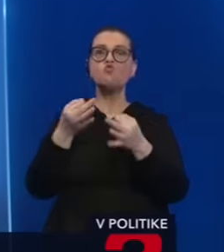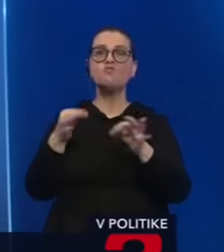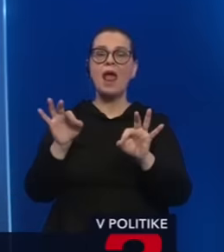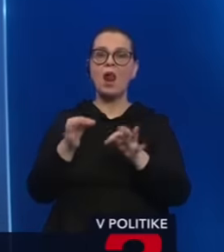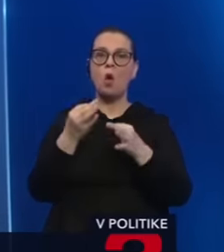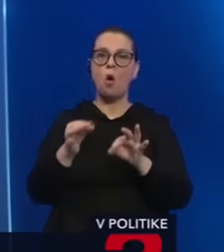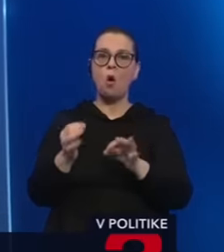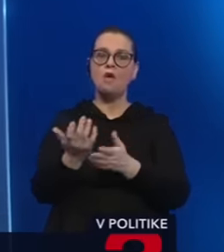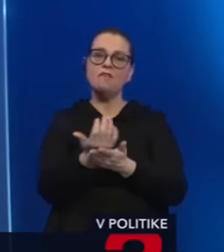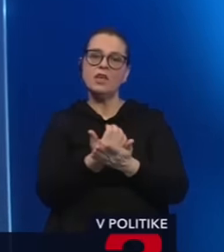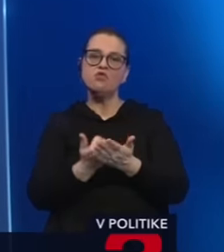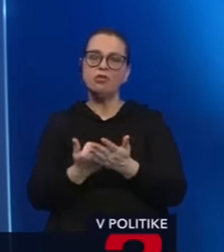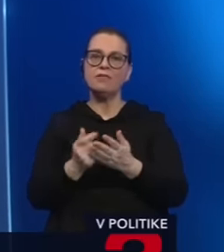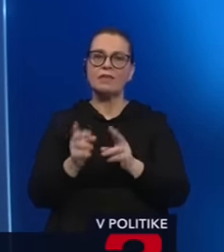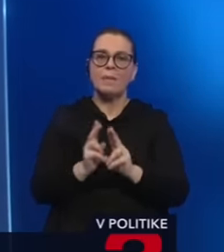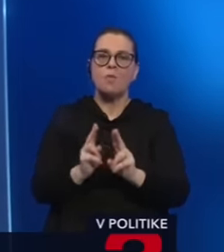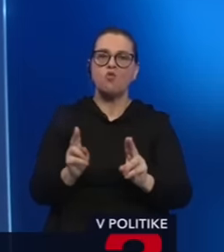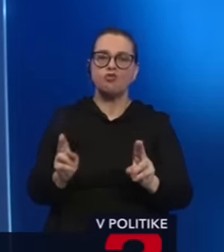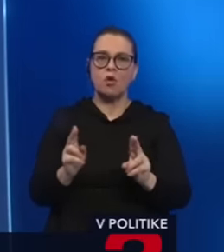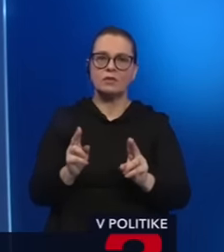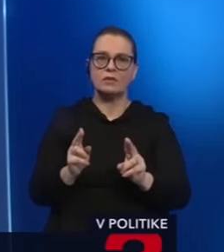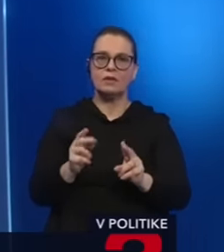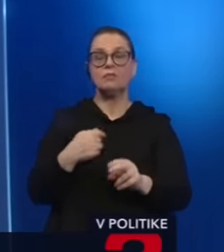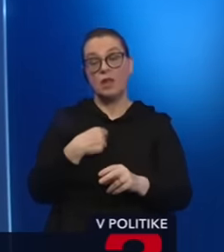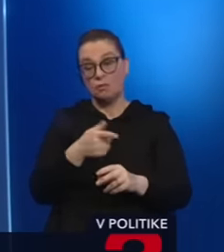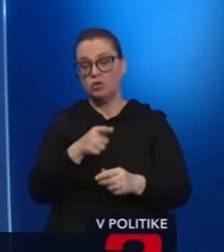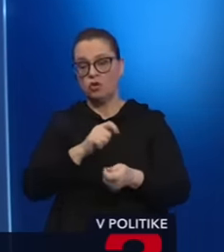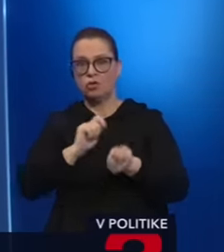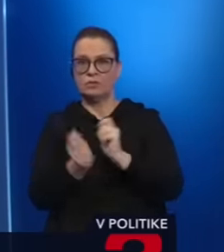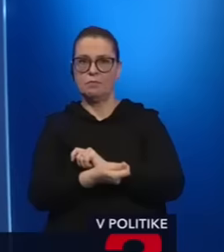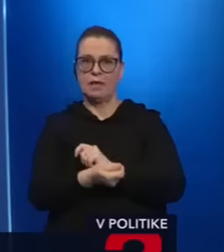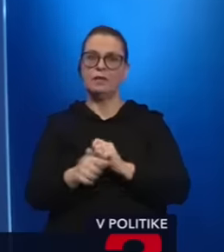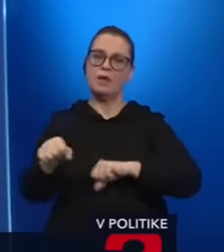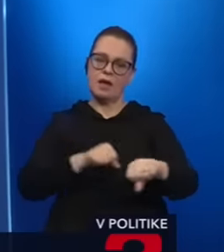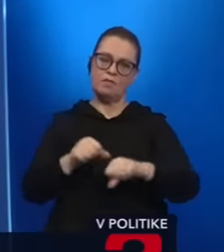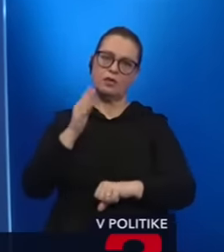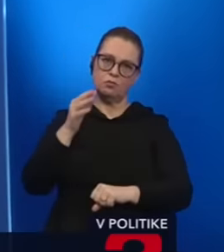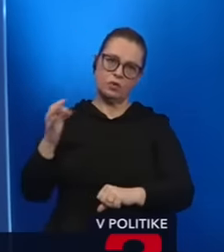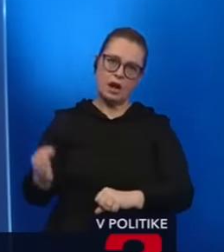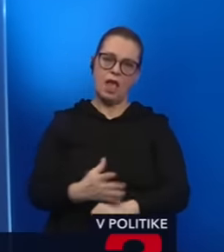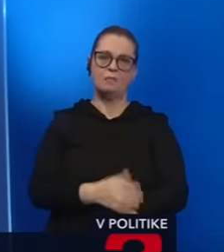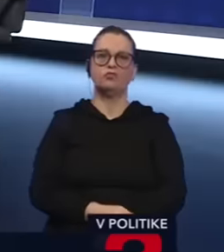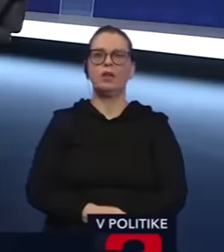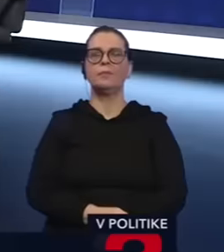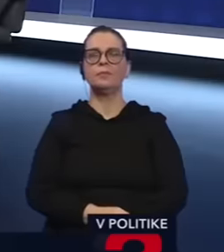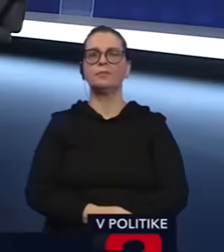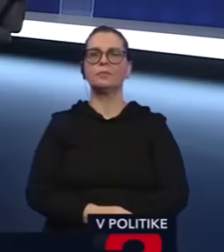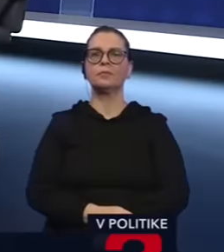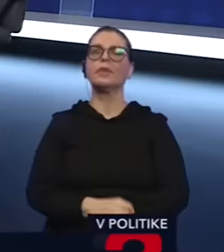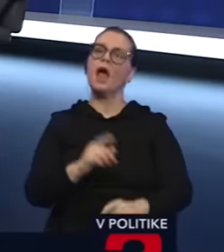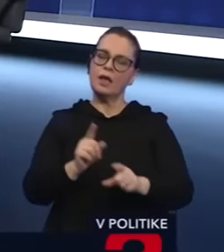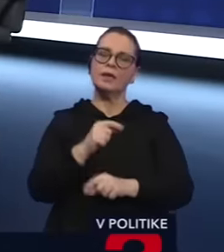nejaké diery v tom rokovacom poriadku, no tak ich zaplatame. A to vládnutie bude efektívne veľmi ryské. Otázka je, hneď vám na priestor na